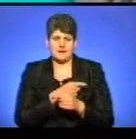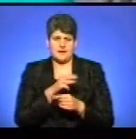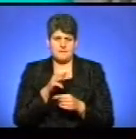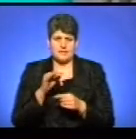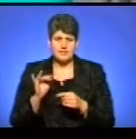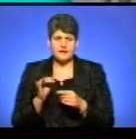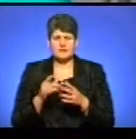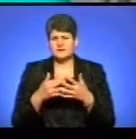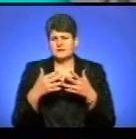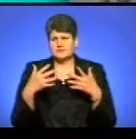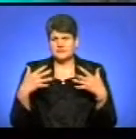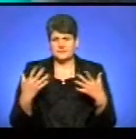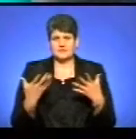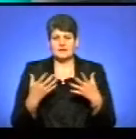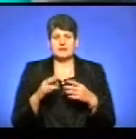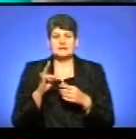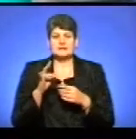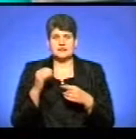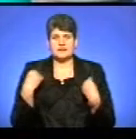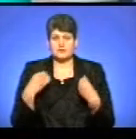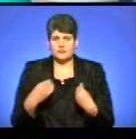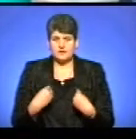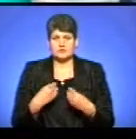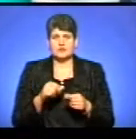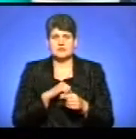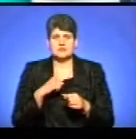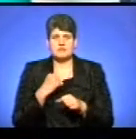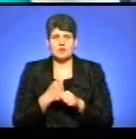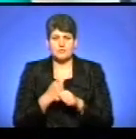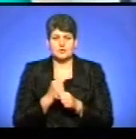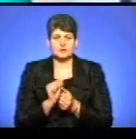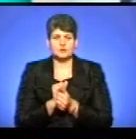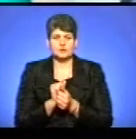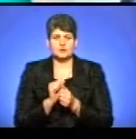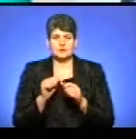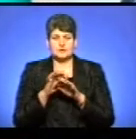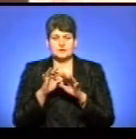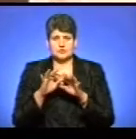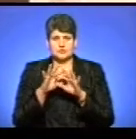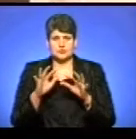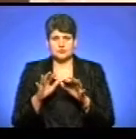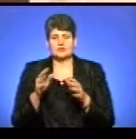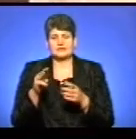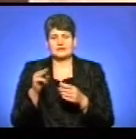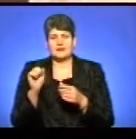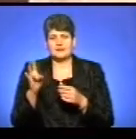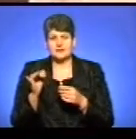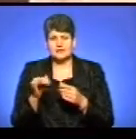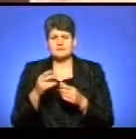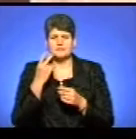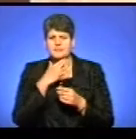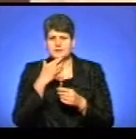Номенклатура широка. Від націвського мандирування до саморобних сошок для танкових кулеметів. Волонтер каже,